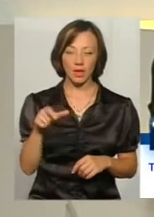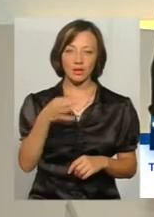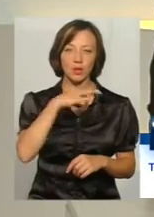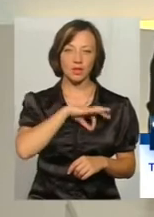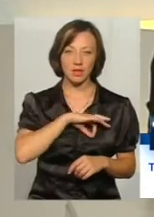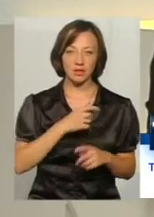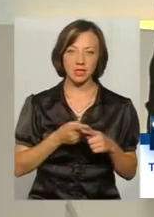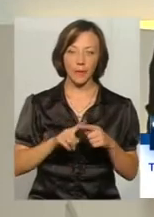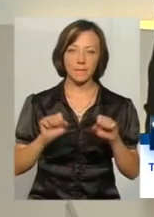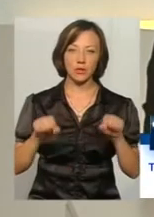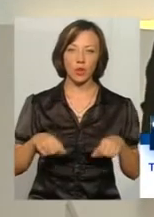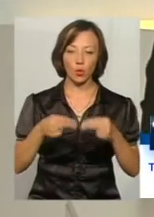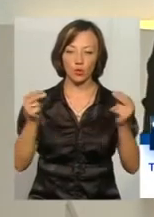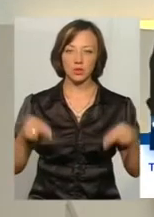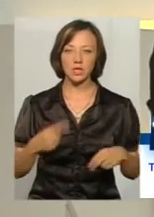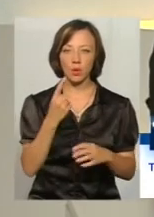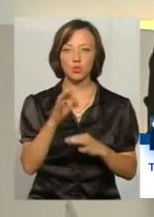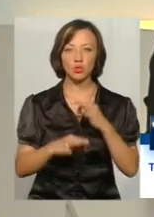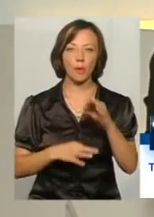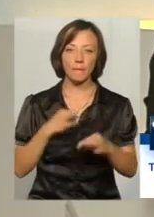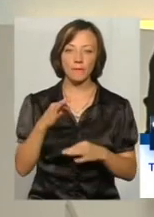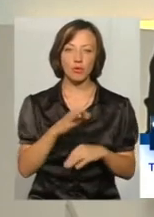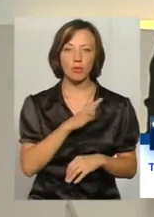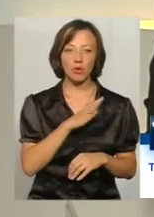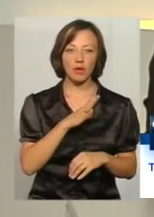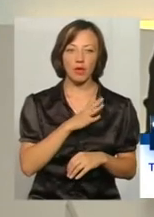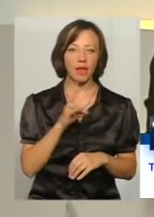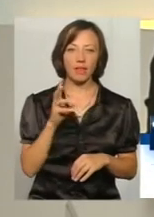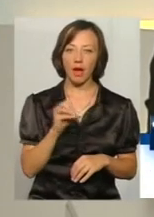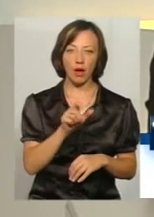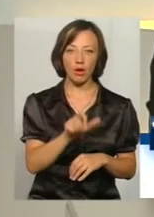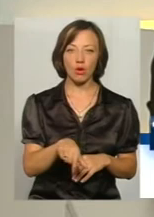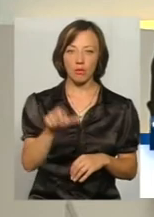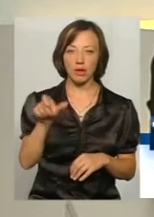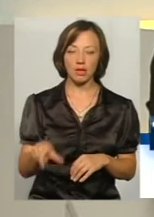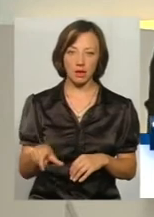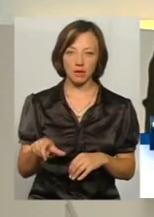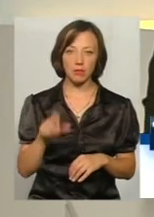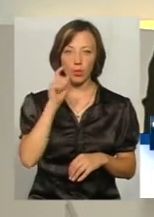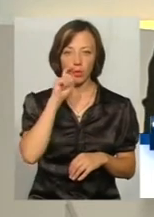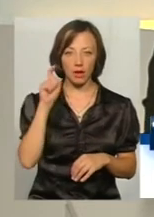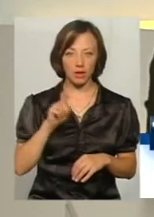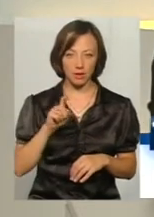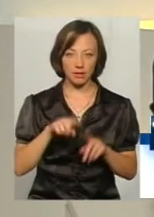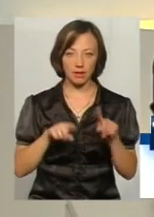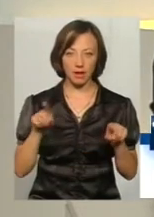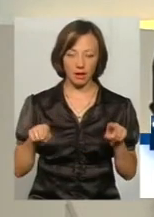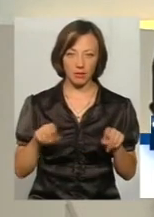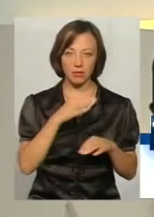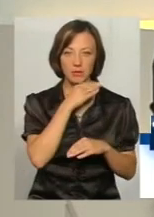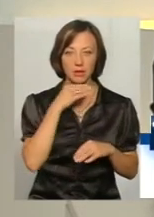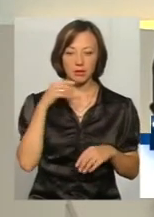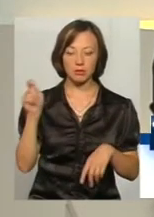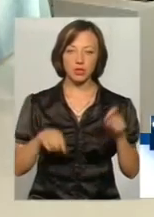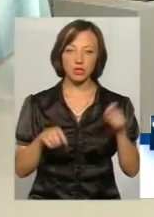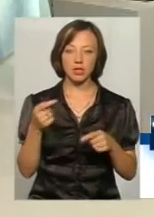такою можливістю взяти шлюб за добу, були не громадянами навіть України деякі. Дуже багато